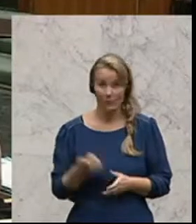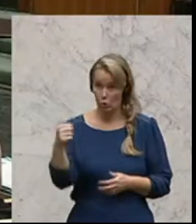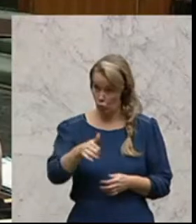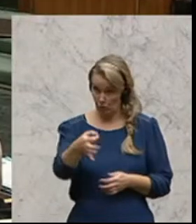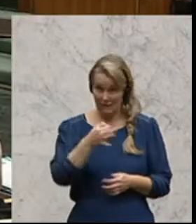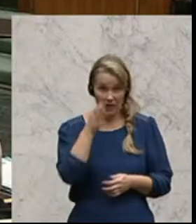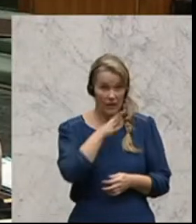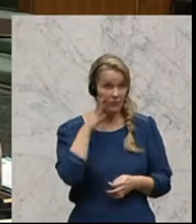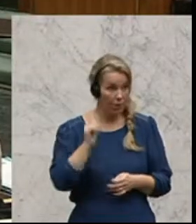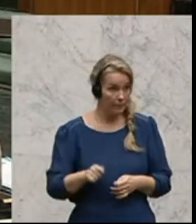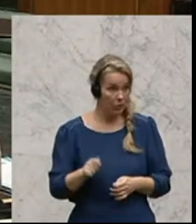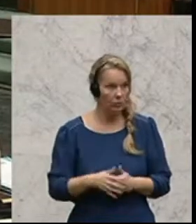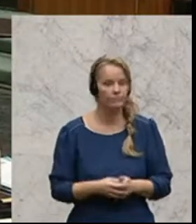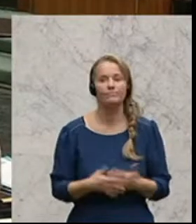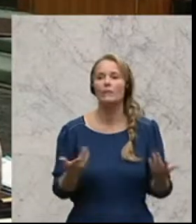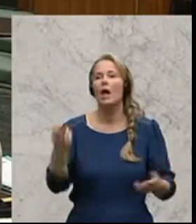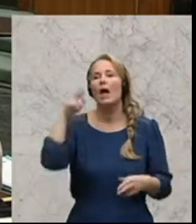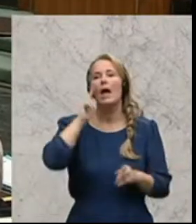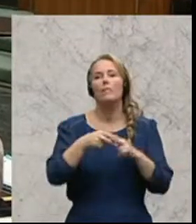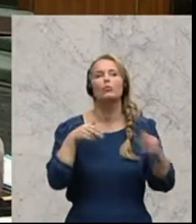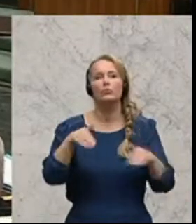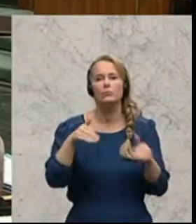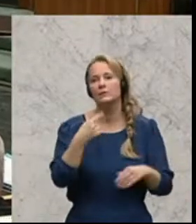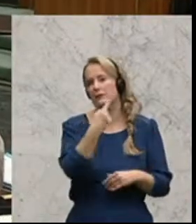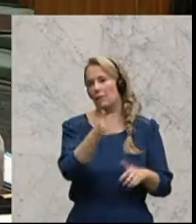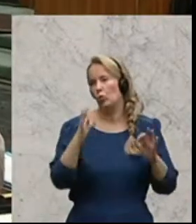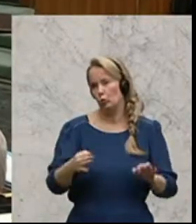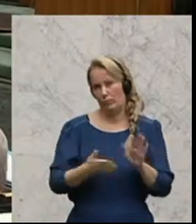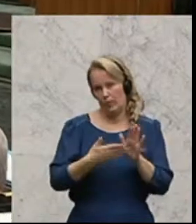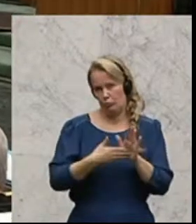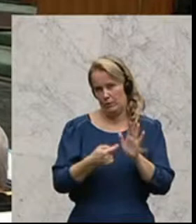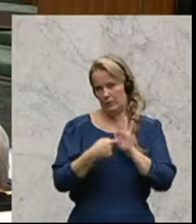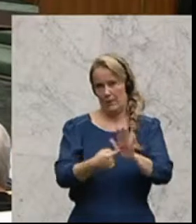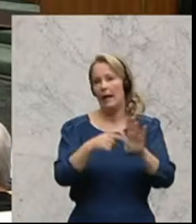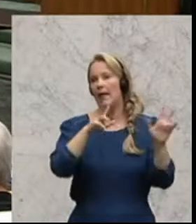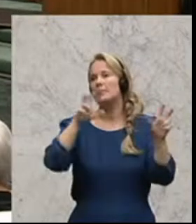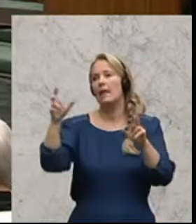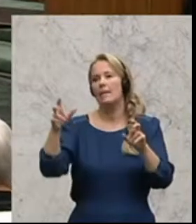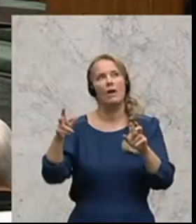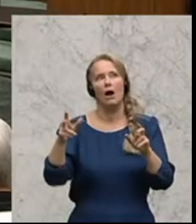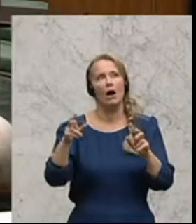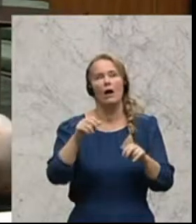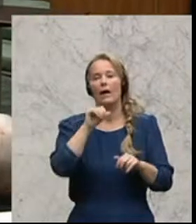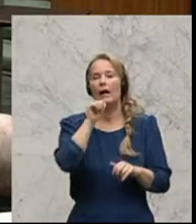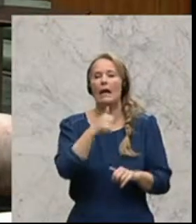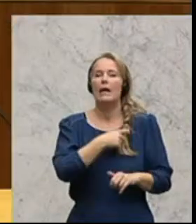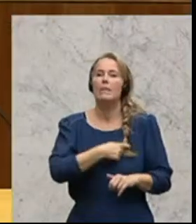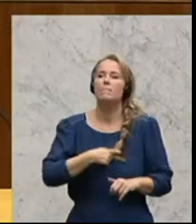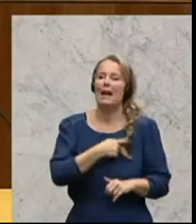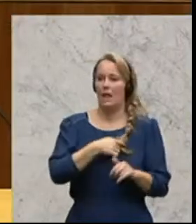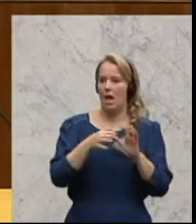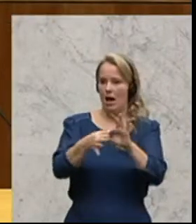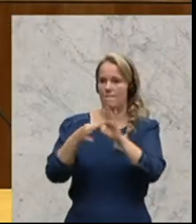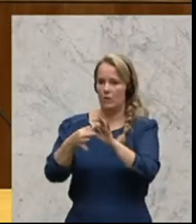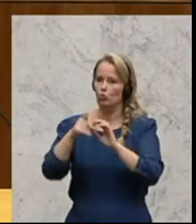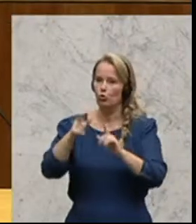Zusatzfrage, Frau Abgeordnete? Bitte. Herr Bundesminister, Sie sind ja ein sehr gutes Beispiel, dass dieses Thema kein fraktionsbezogenes Thema ist, sondern